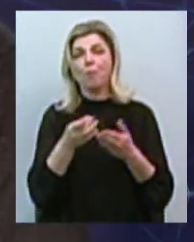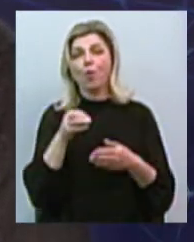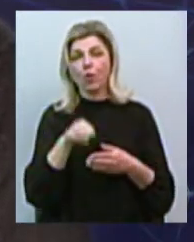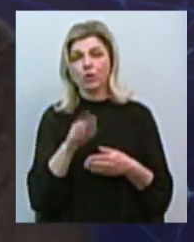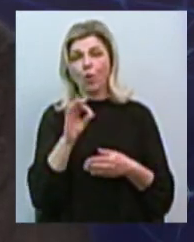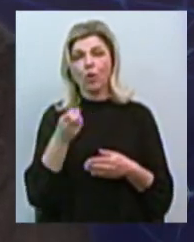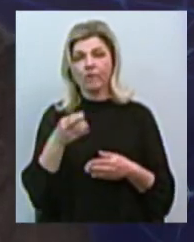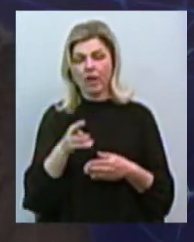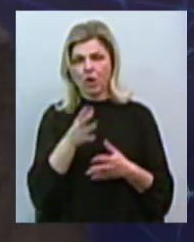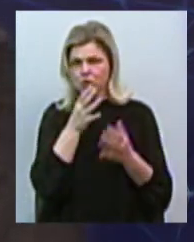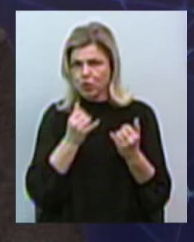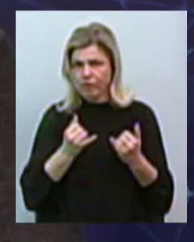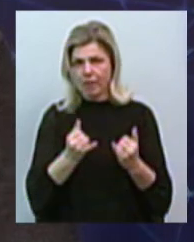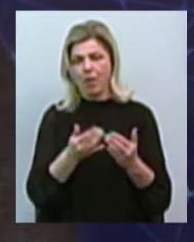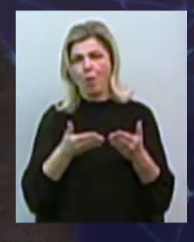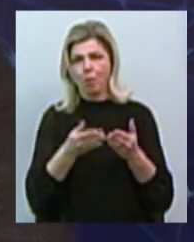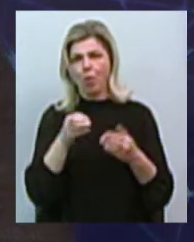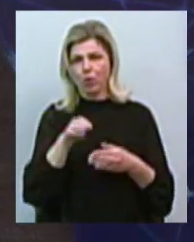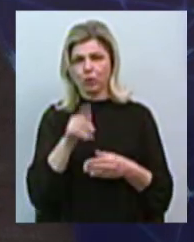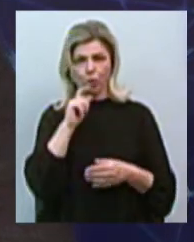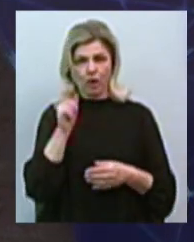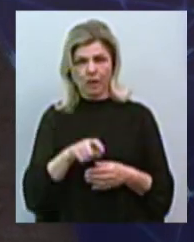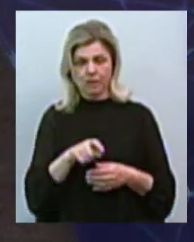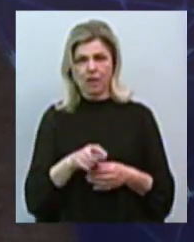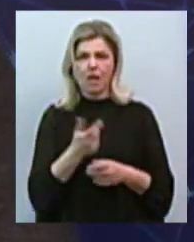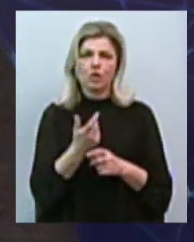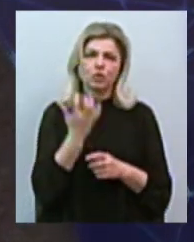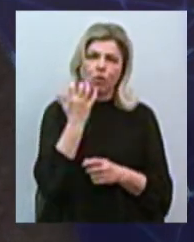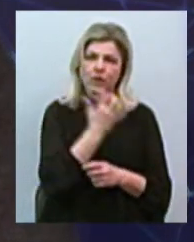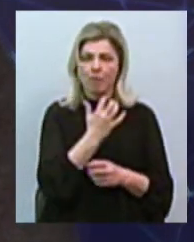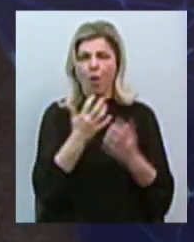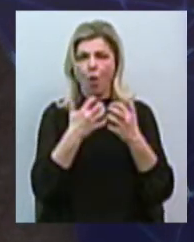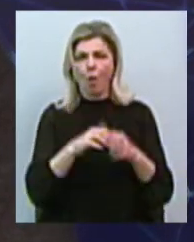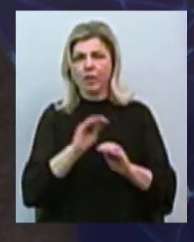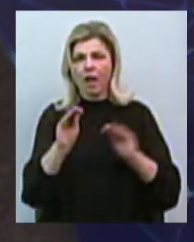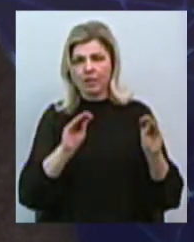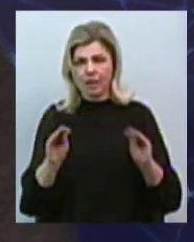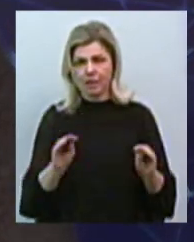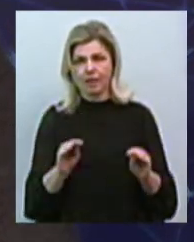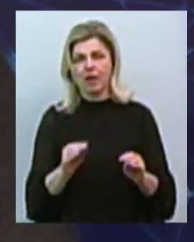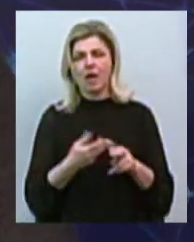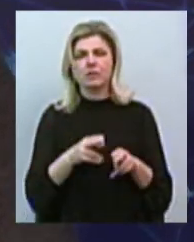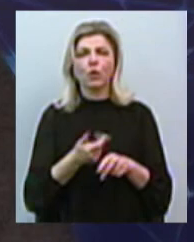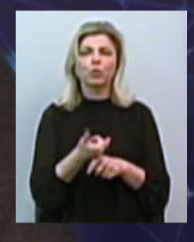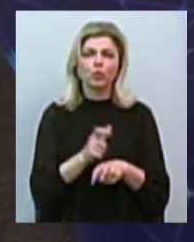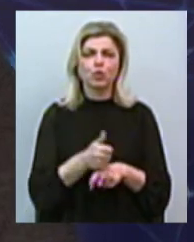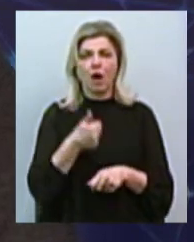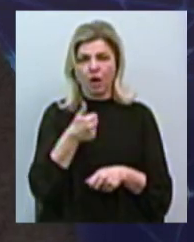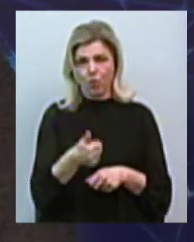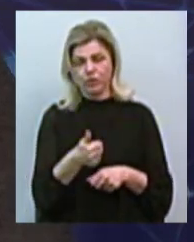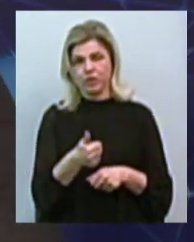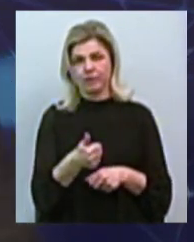найсучасніший порт в Україні. Це найсучасніше обладнання, це дуже хороший такий